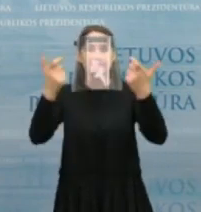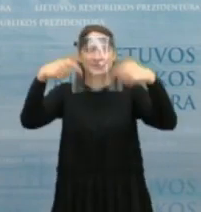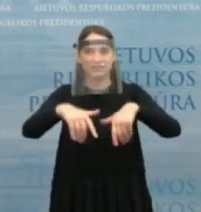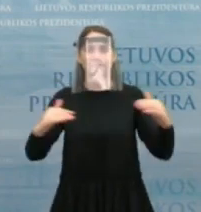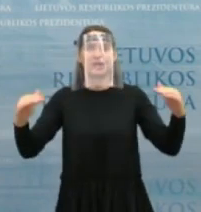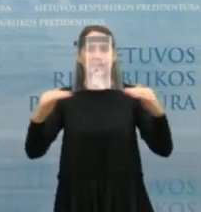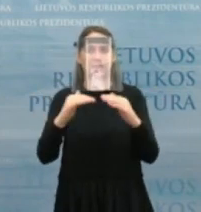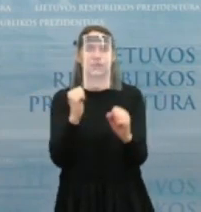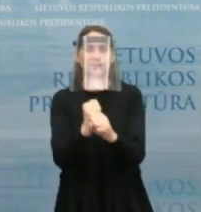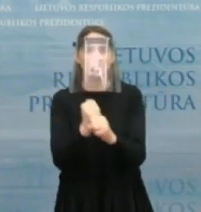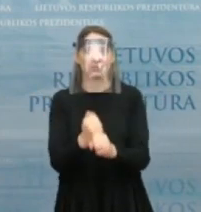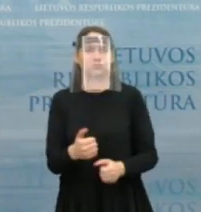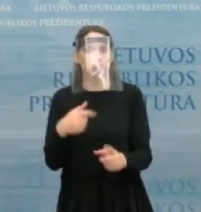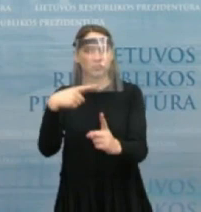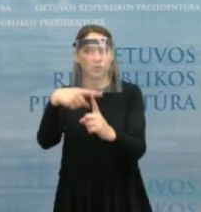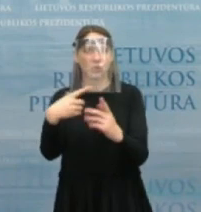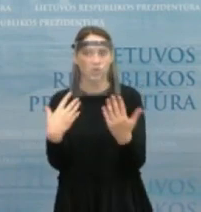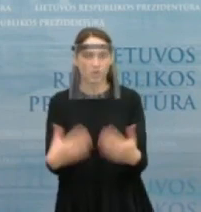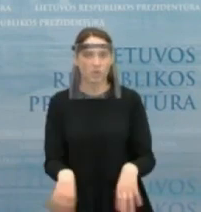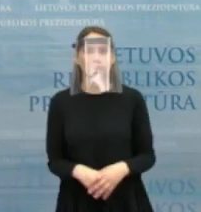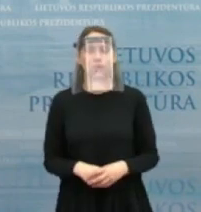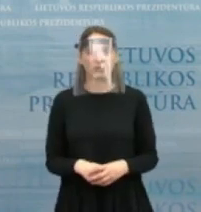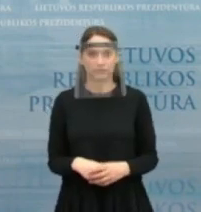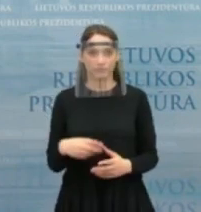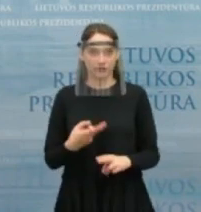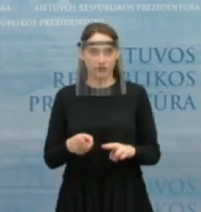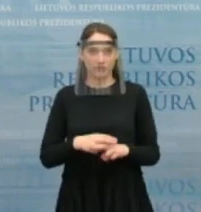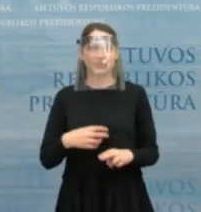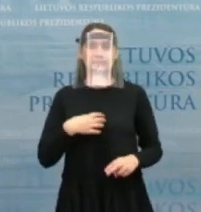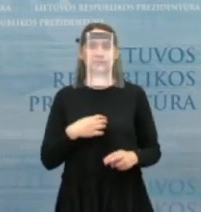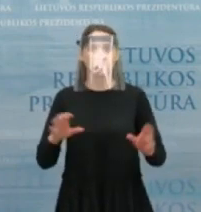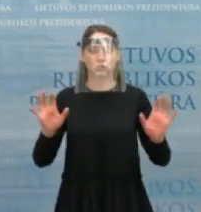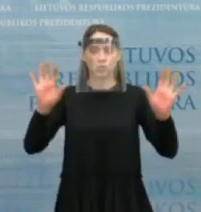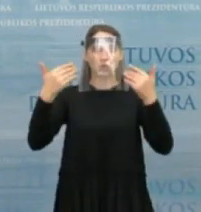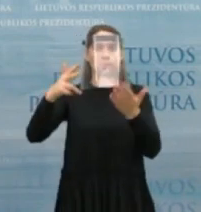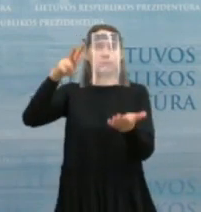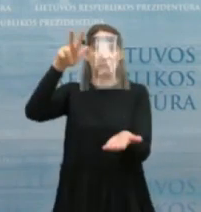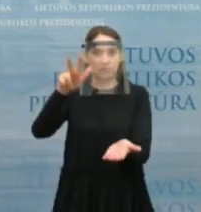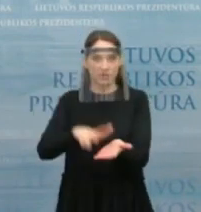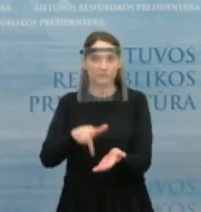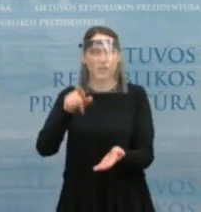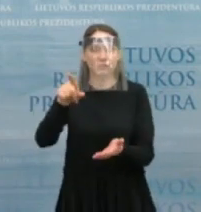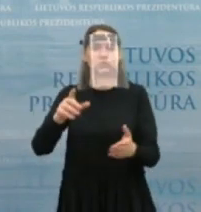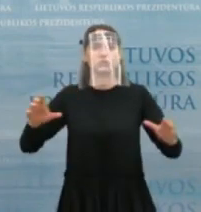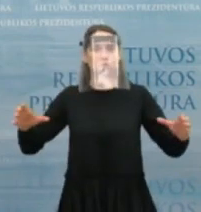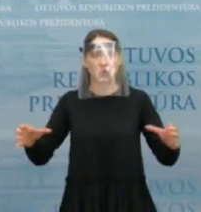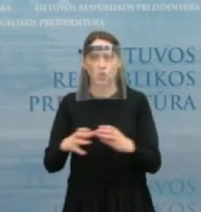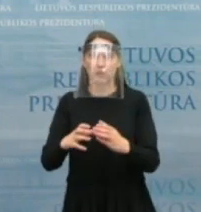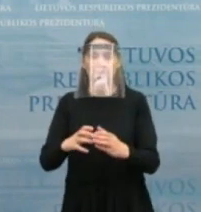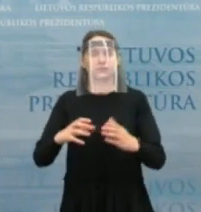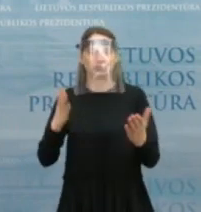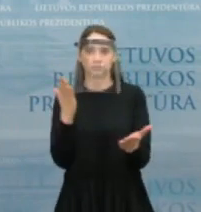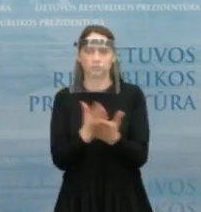lygminyje, todėl įtint svarbu ir komanda, kuri patvirtinus jį, dirbtų kartu su juo